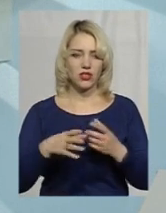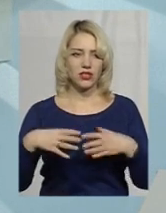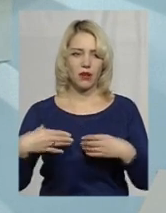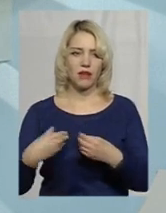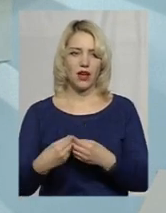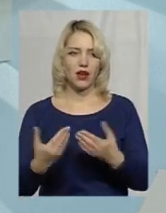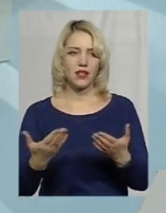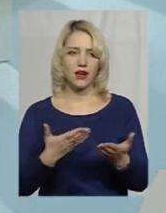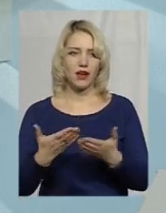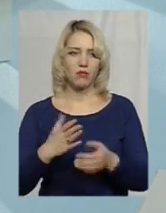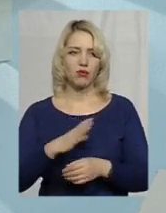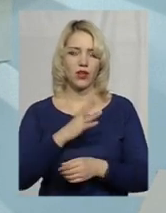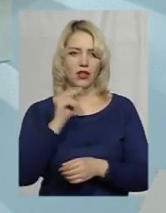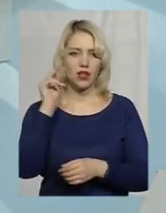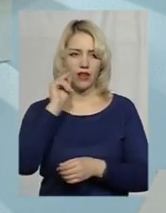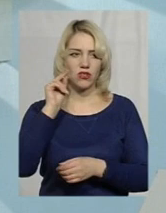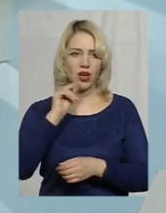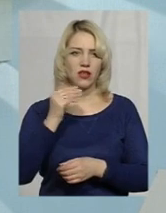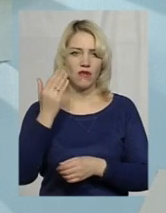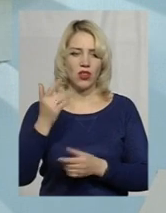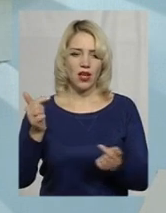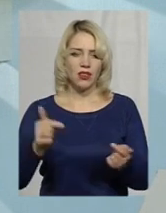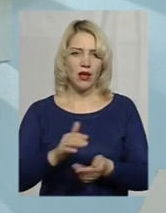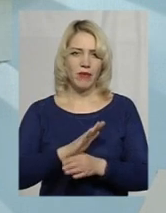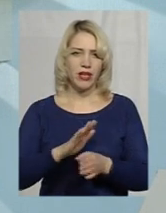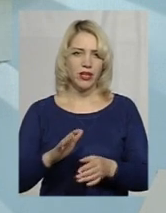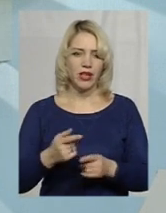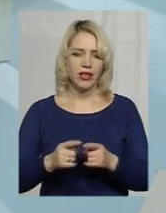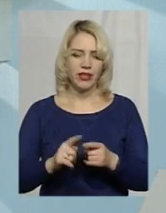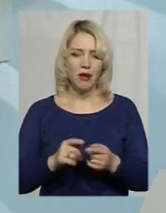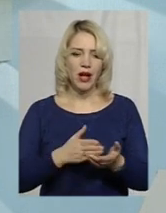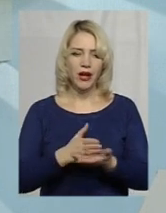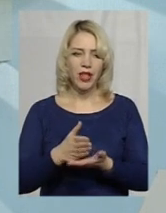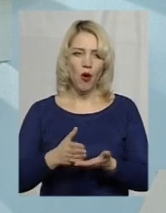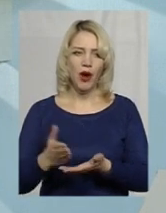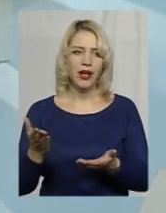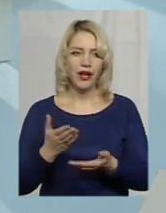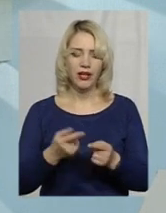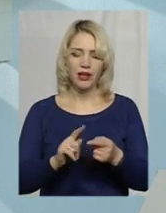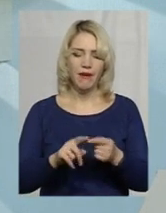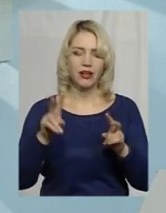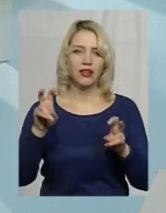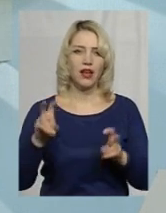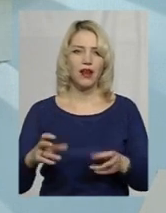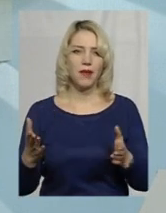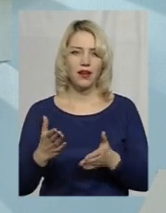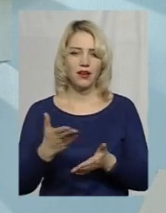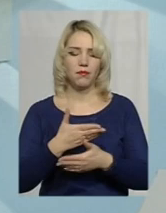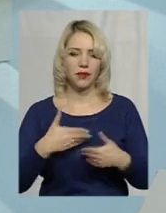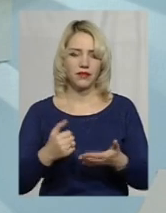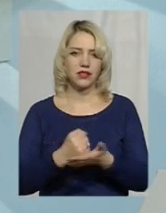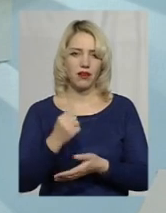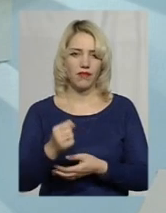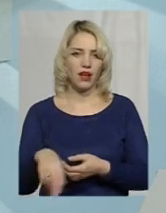яка була на навчанні, вона не підійшла за тими категоріями і за тими критеріями, які виставляються